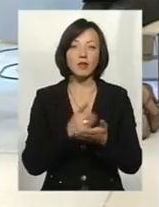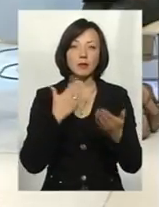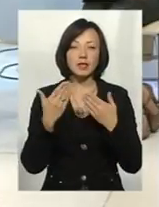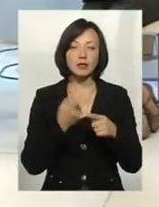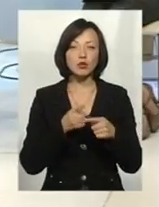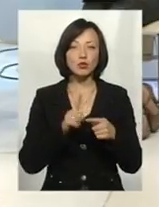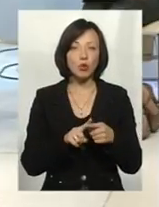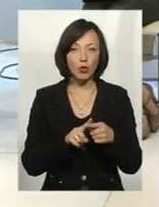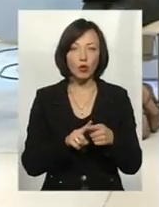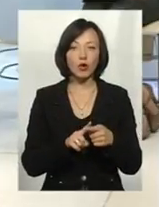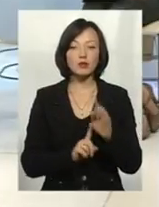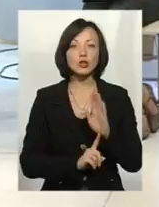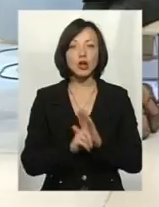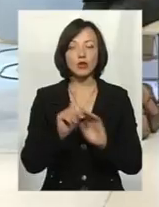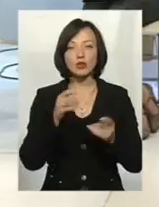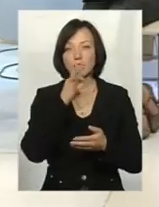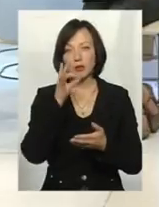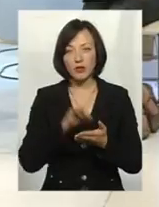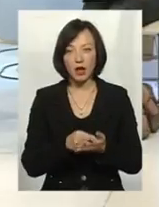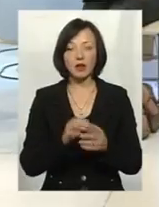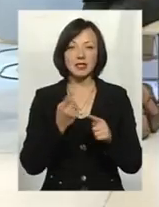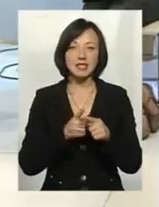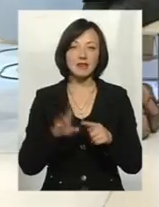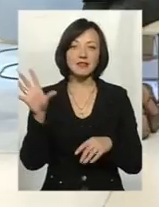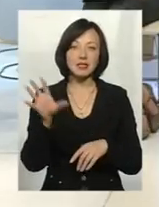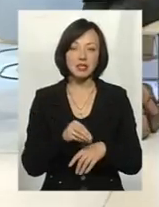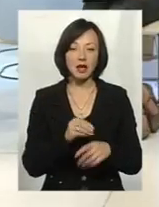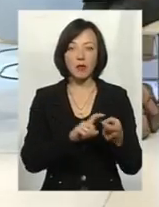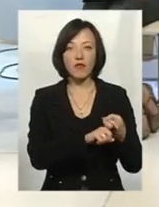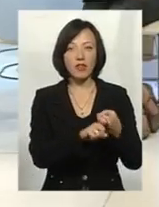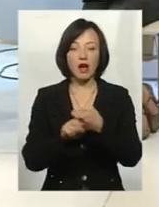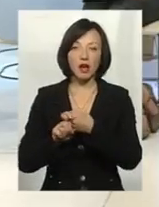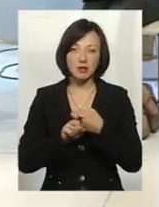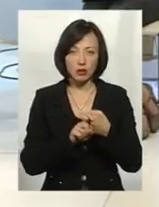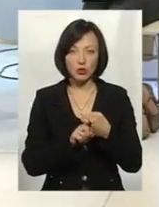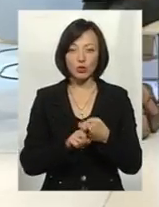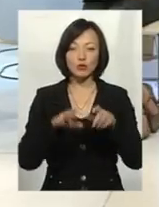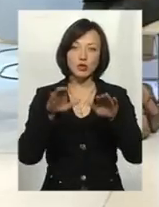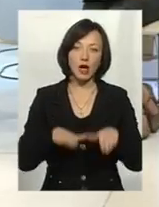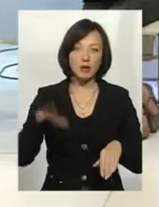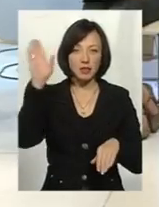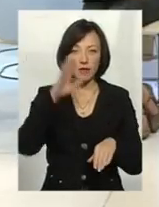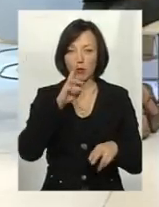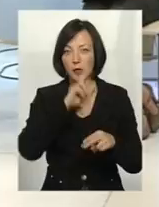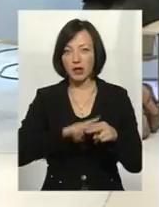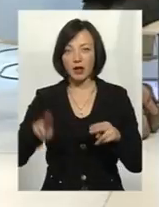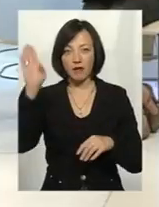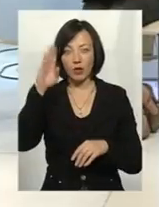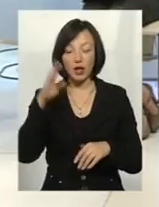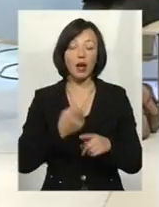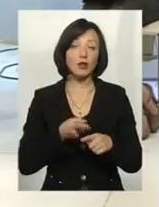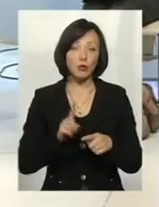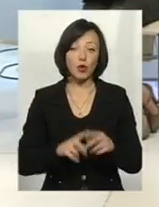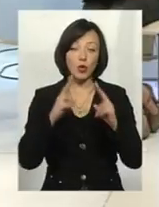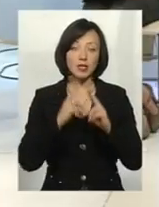до цього саме ізначально дуже відповідально, оскільки це все взаємопов'язано. Тобто, спускаємо ставок, пропадає вода. Тому